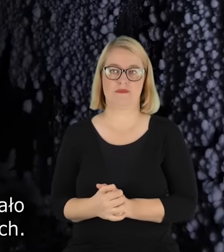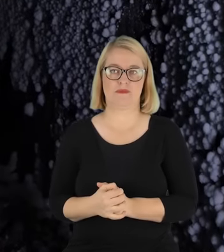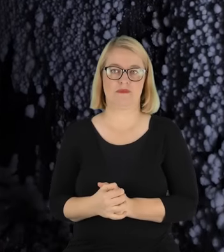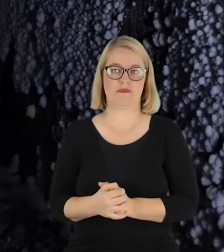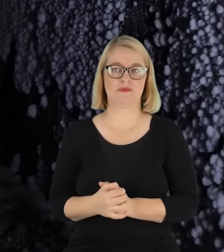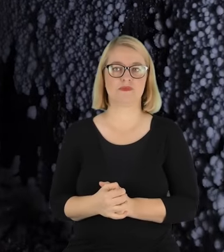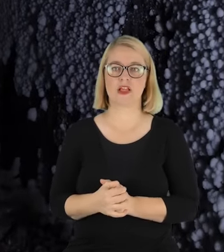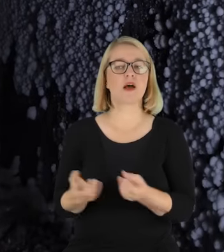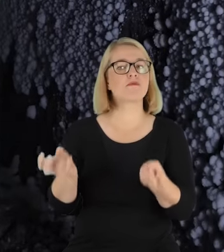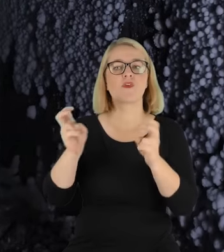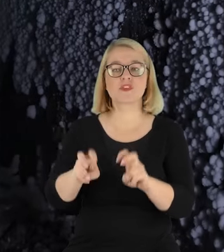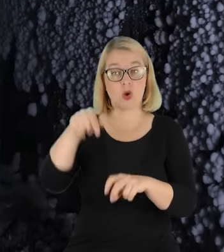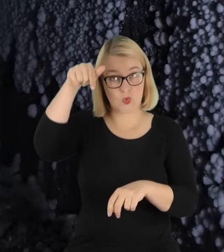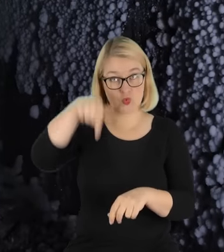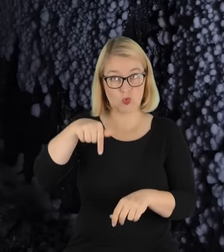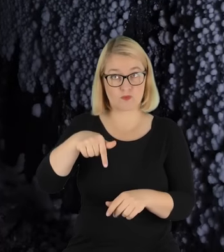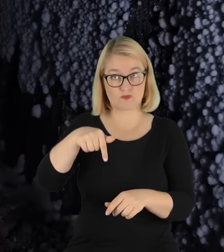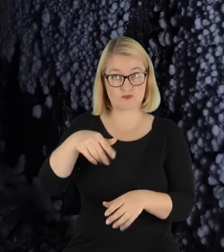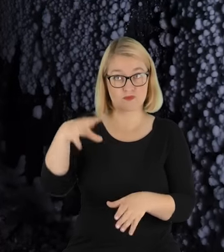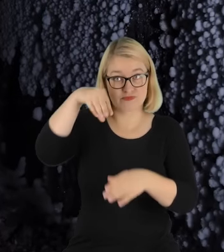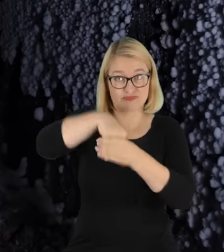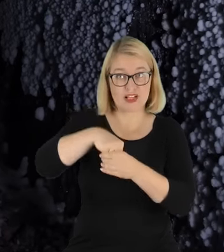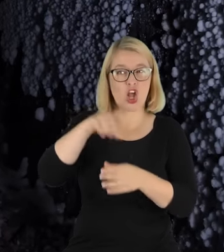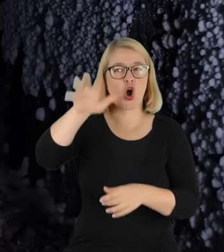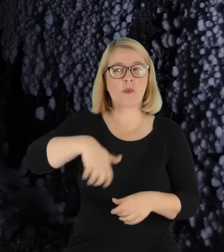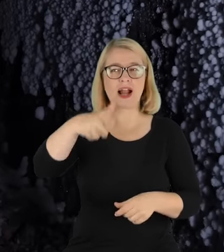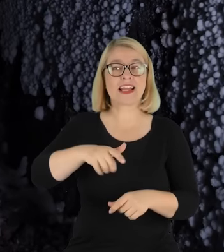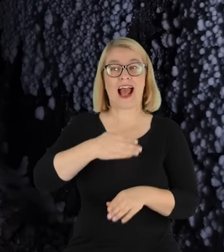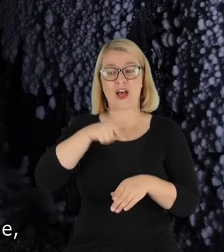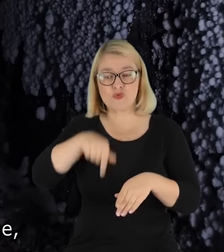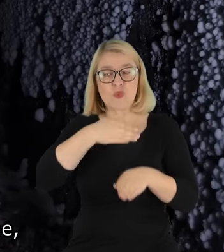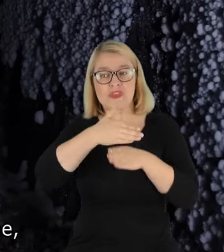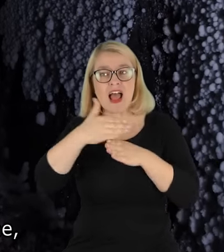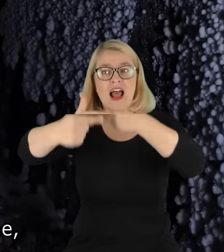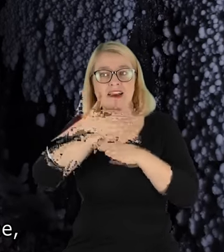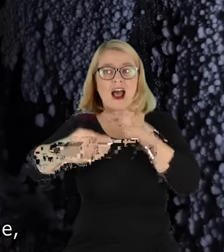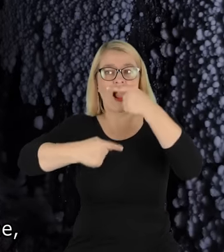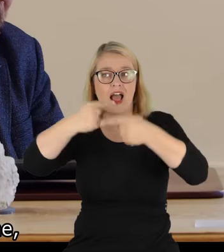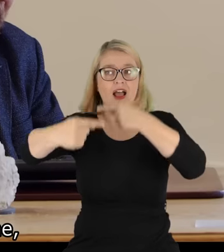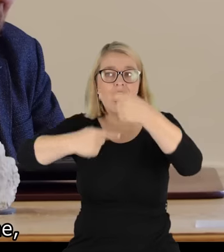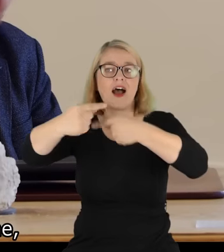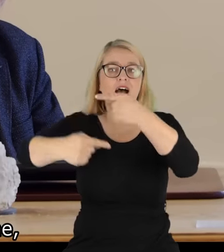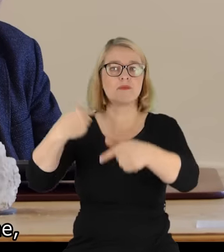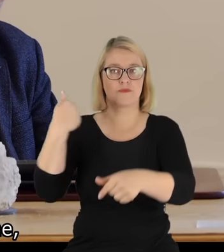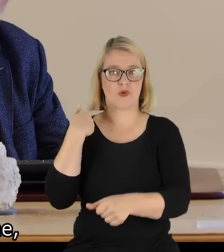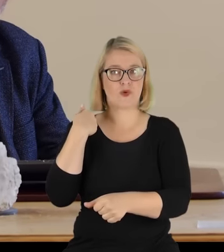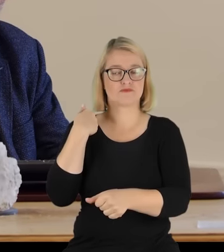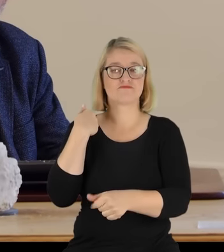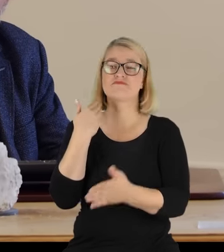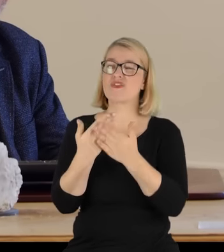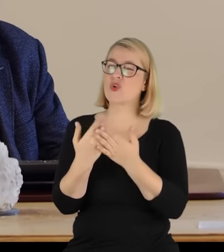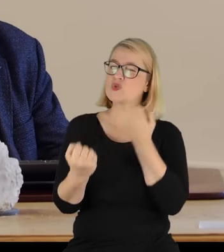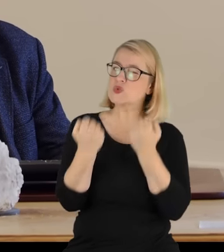opalnianych, powstało w kopalni, gdzie cały czas szła produkcja. Więc było to bardzo